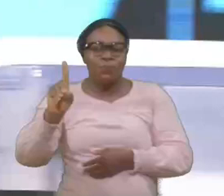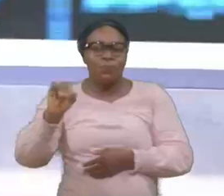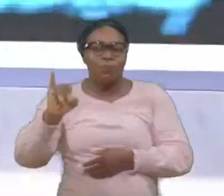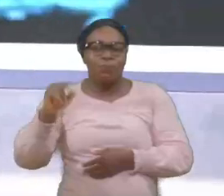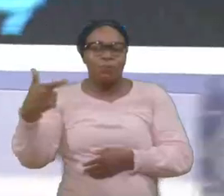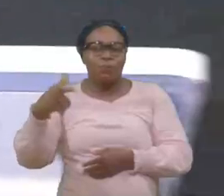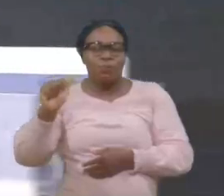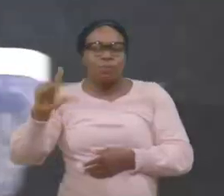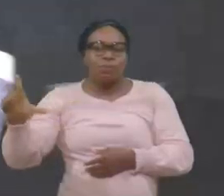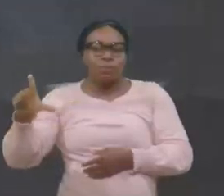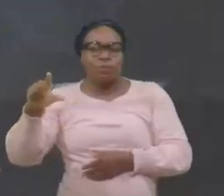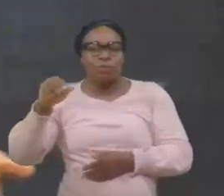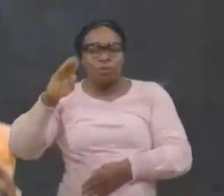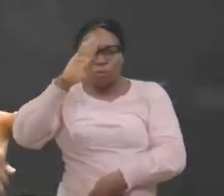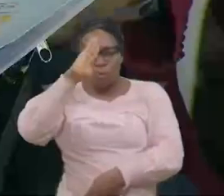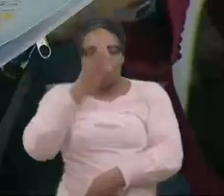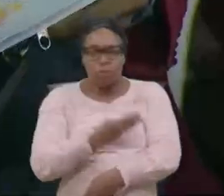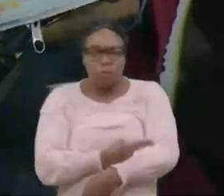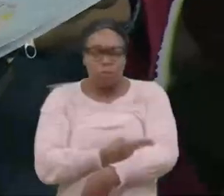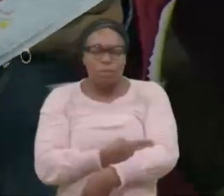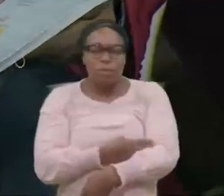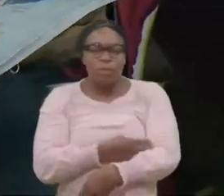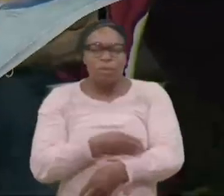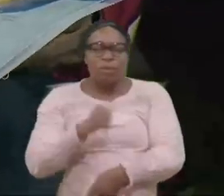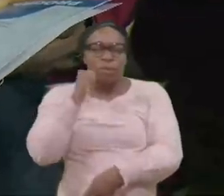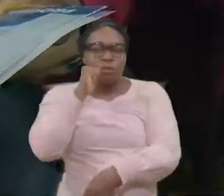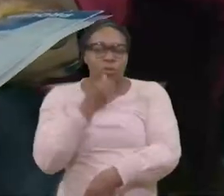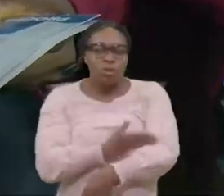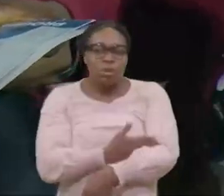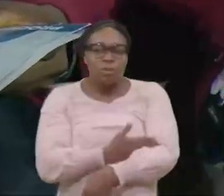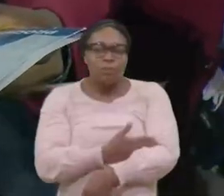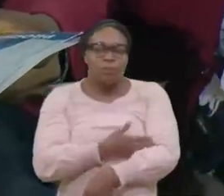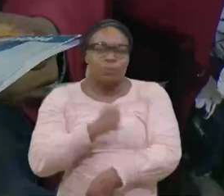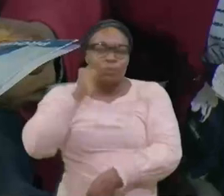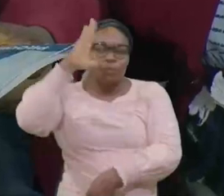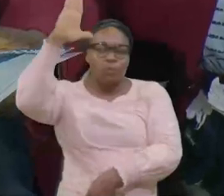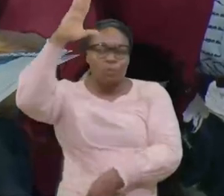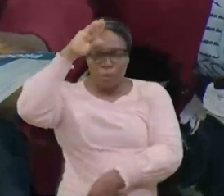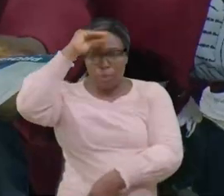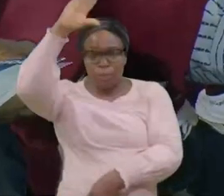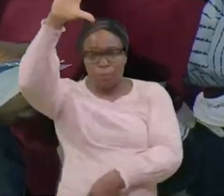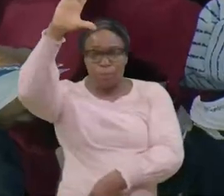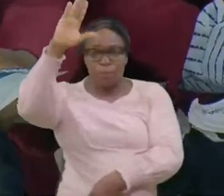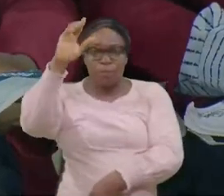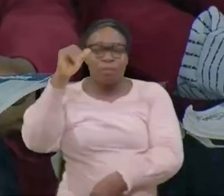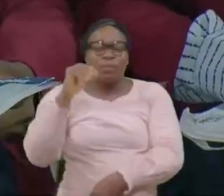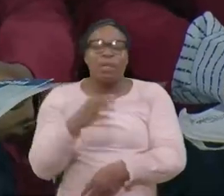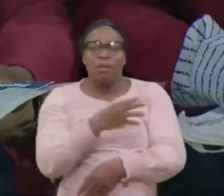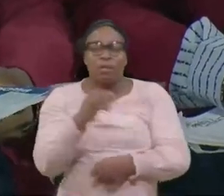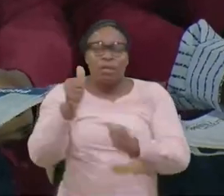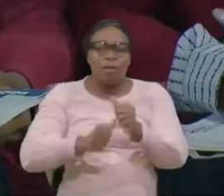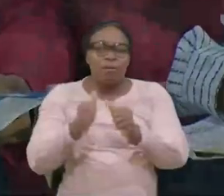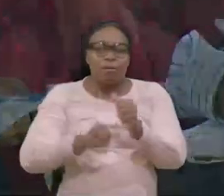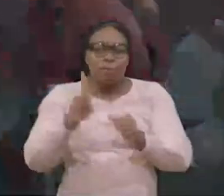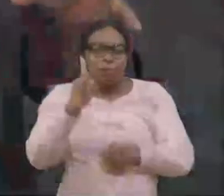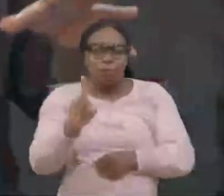prodigue les anciens prodigue tous ceux qui se